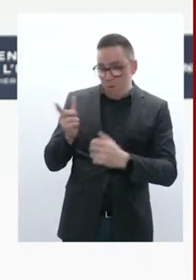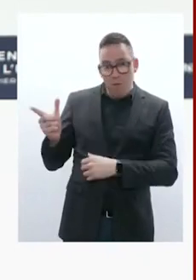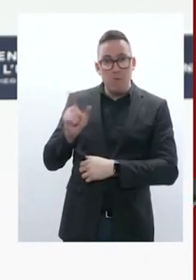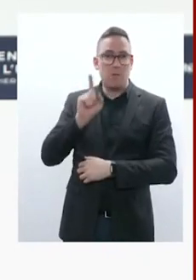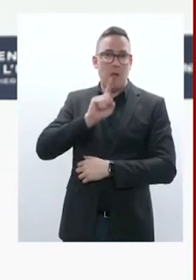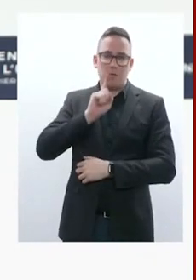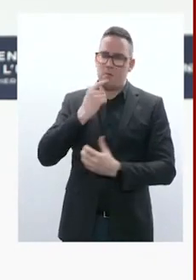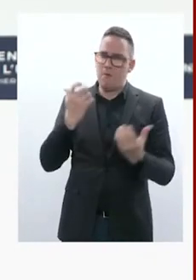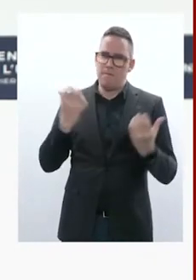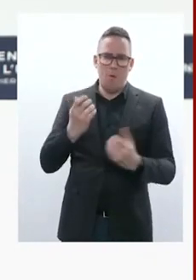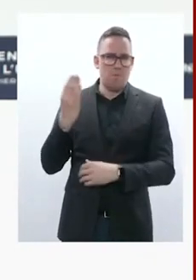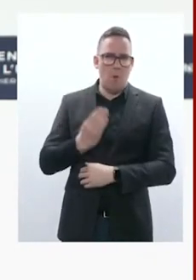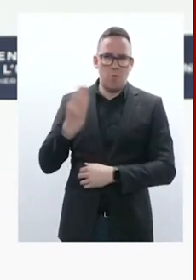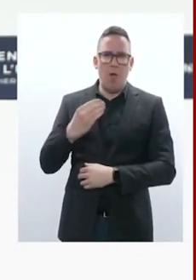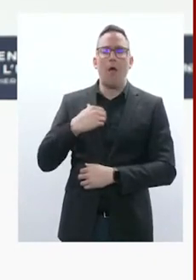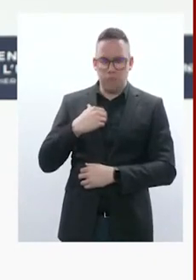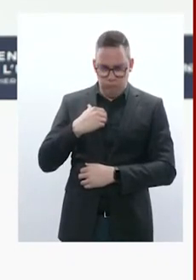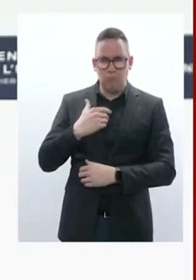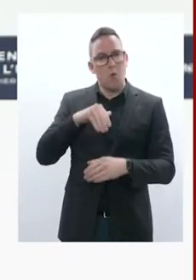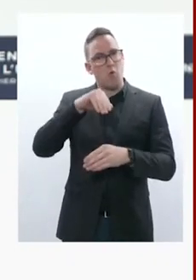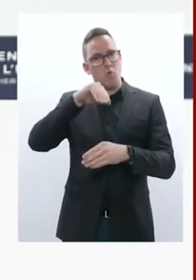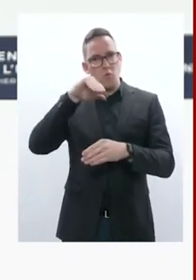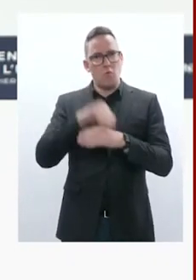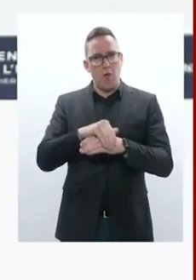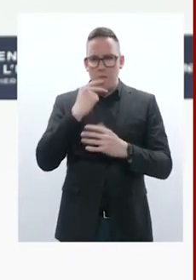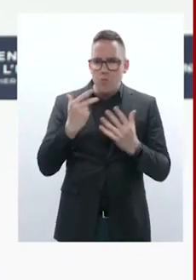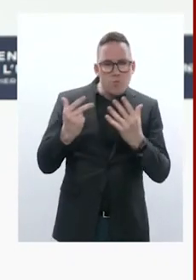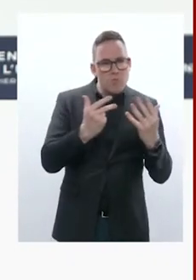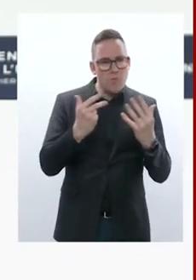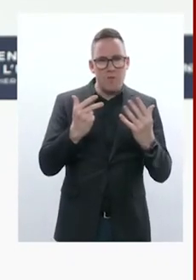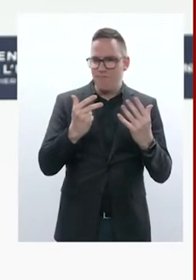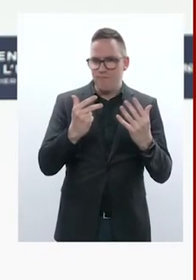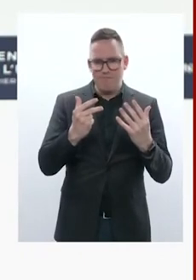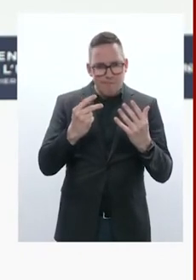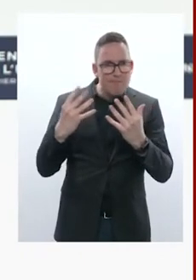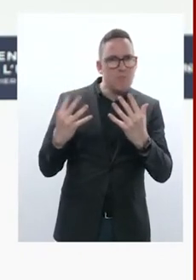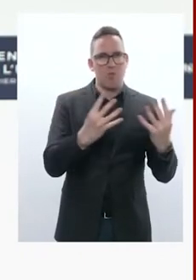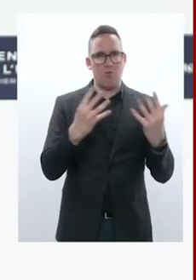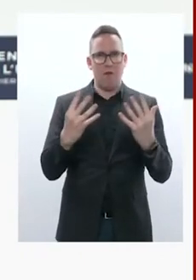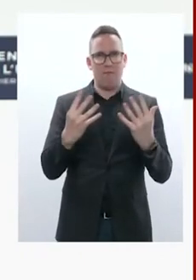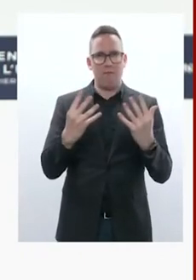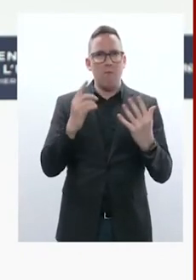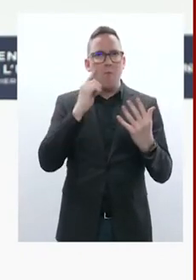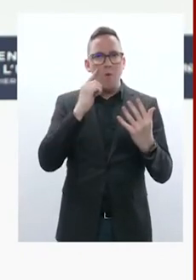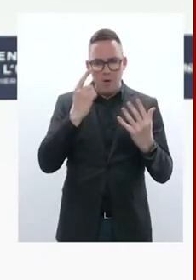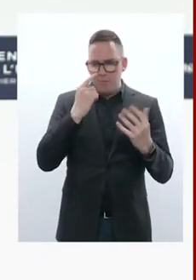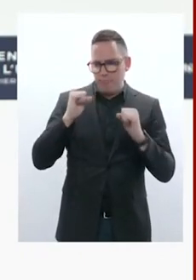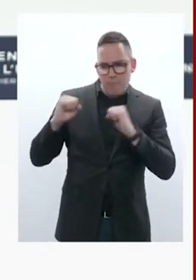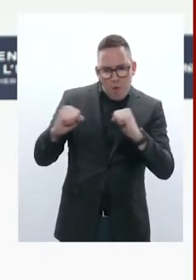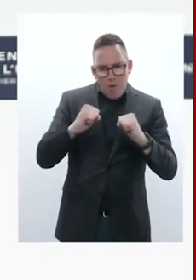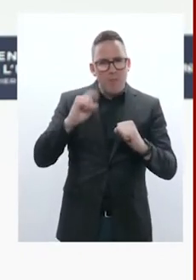ce soir une neuvième coalition, une coalition pour les frappes dans la profondeur et donc